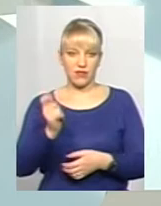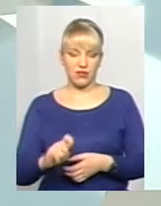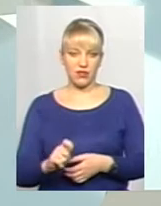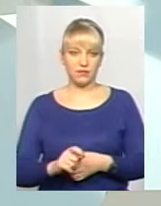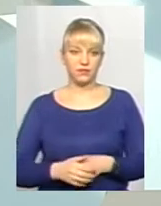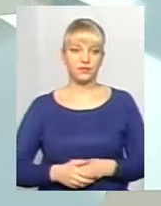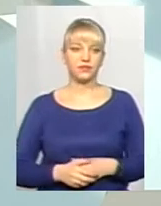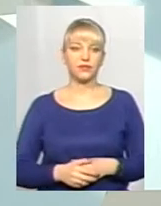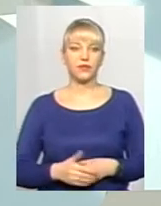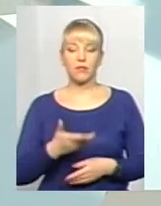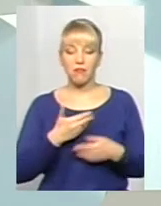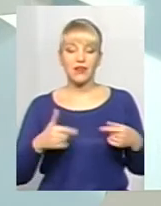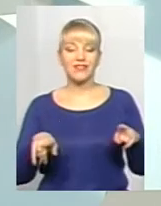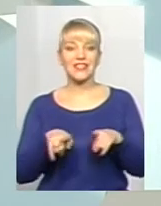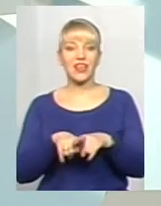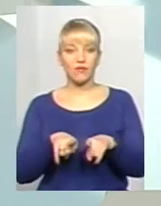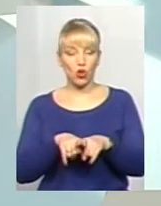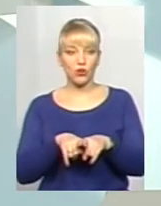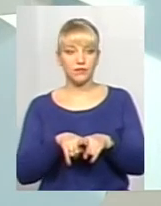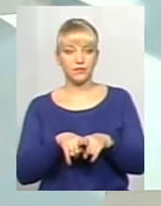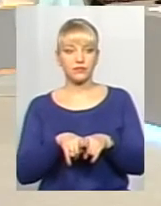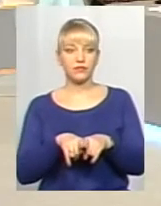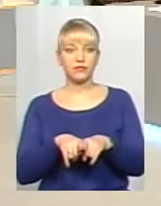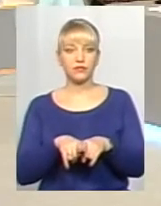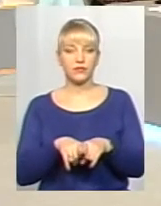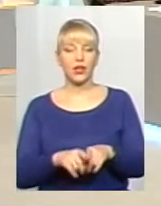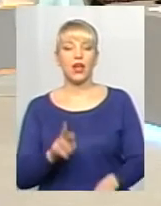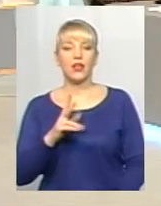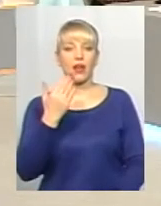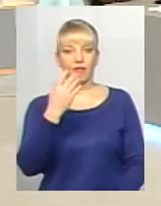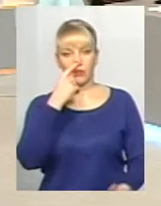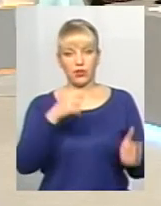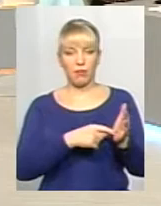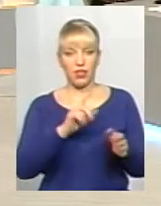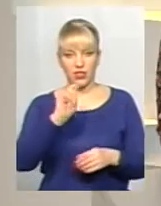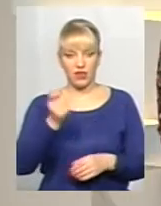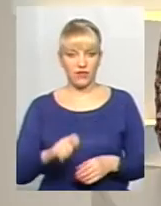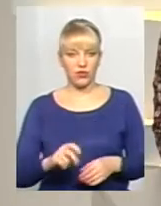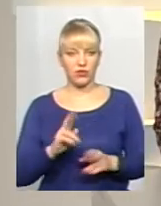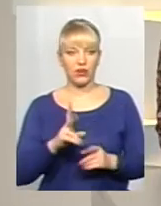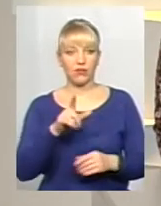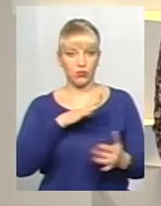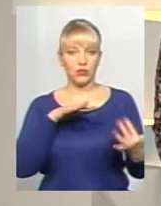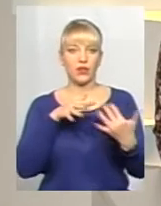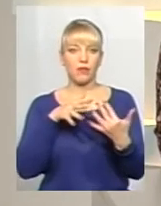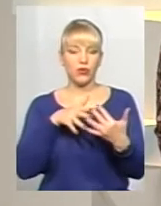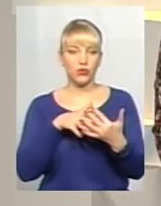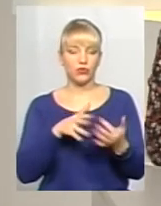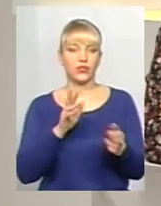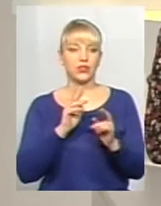все рівно... Як ви потрапили на фронт? Ви були на передовій, ви